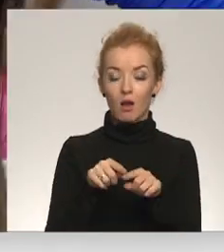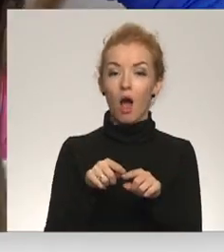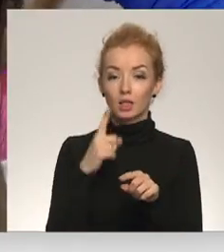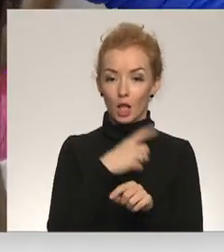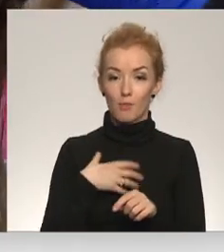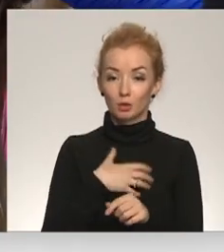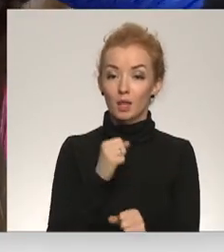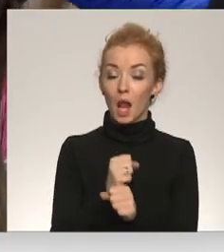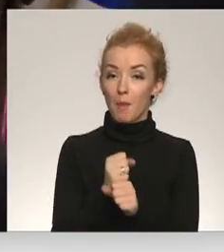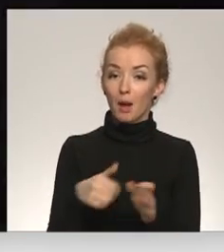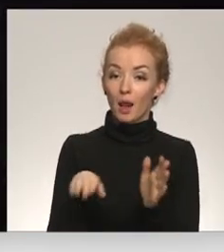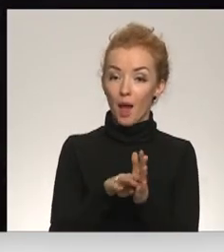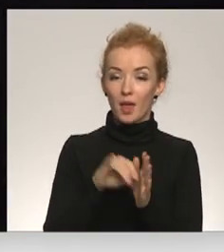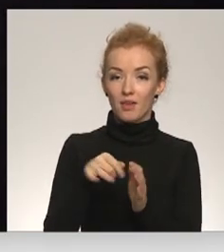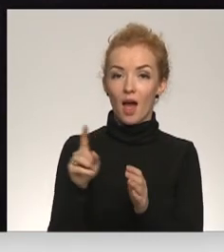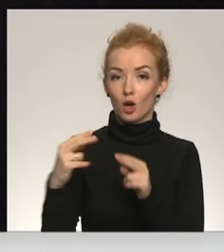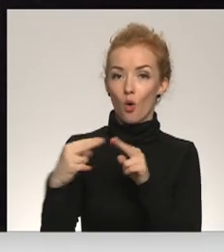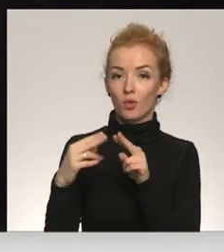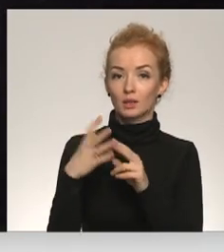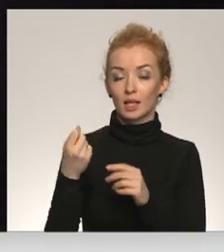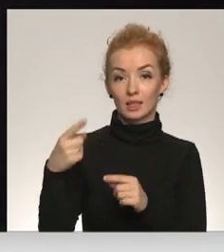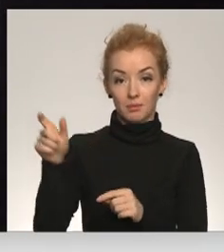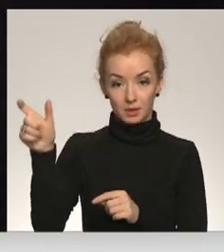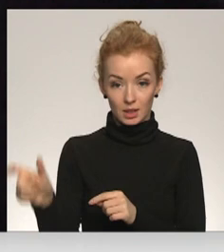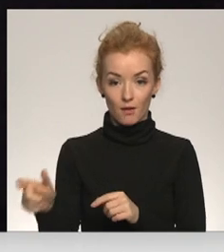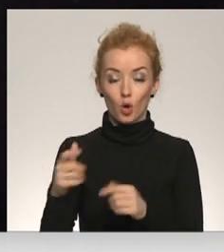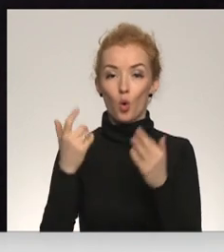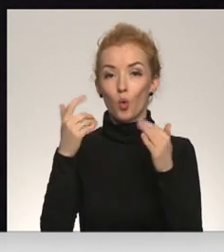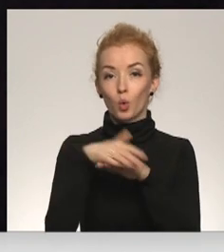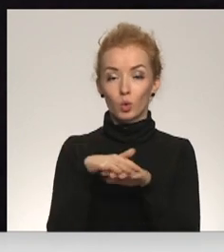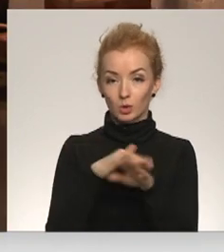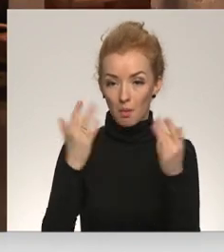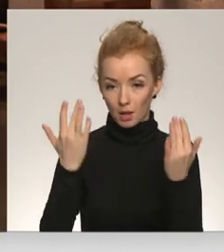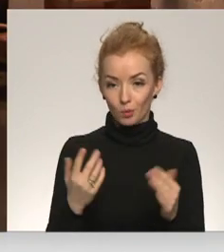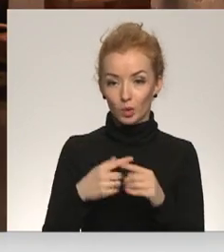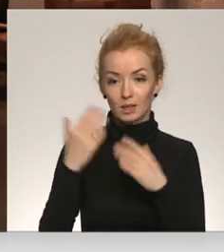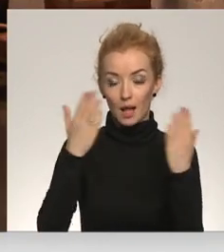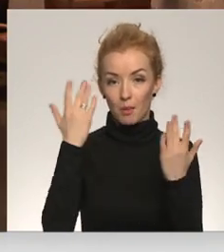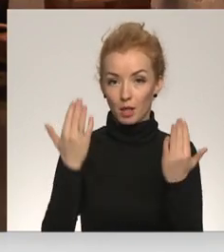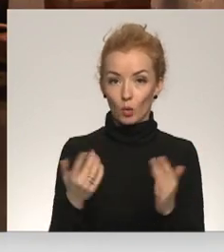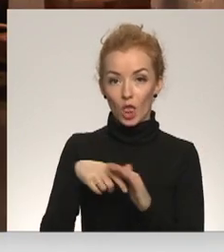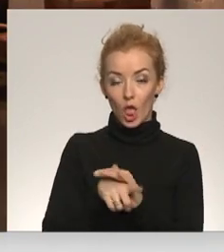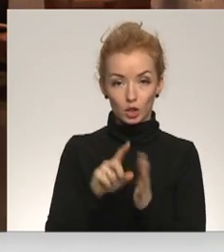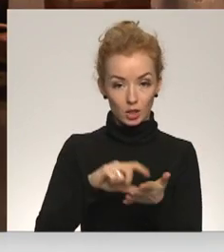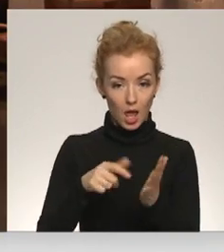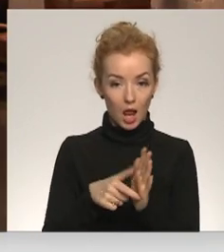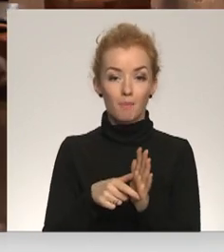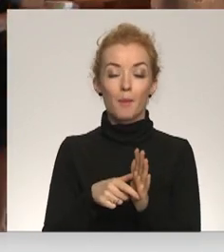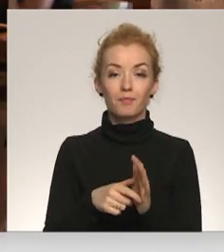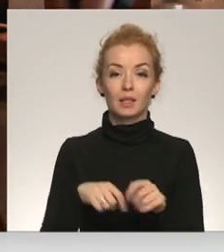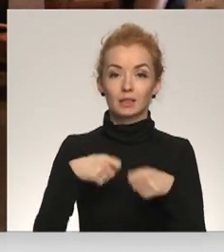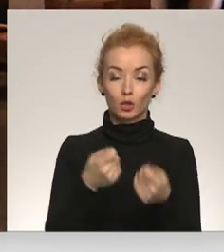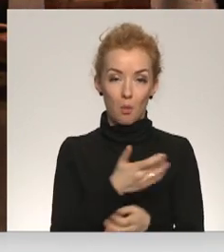klātienē, ja darbs ir saistīts ar ciešu kontaktu ar cilvēkiem. Publiskos pasākumos un izklaides pasākumos iekštelpās, sniedzot